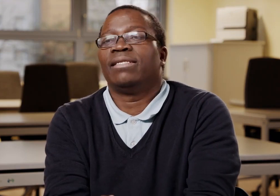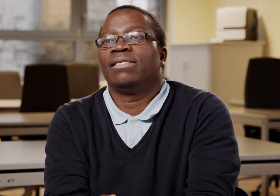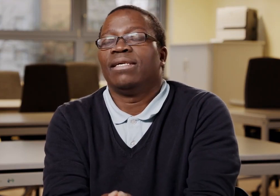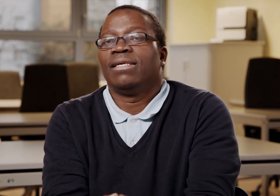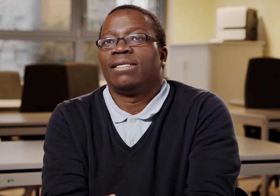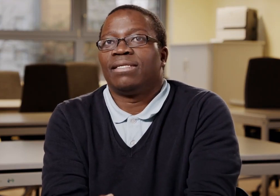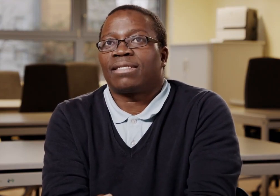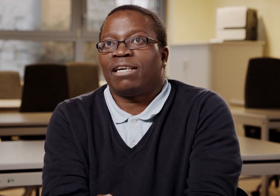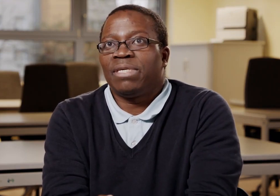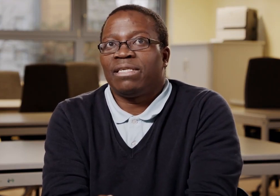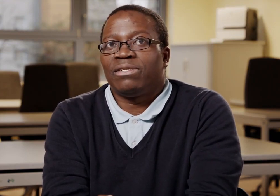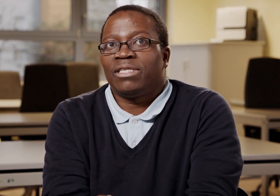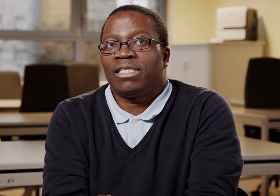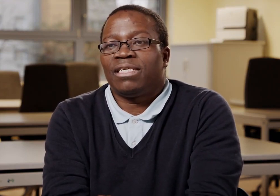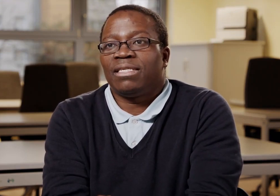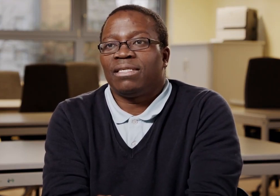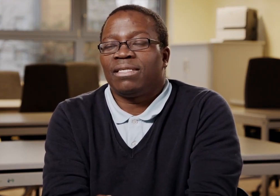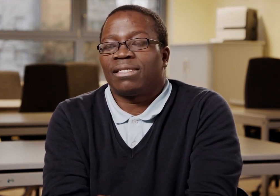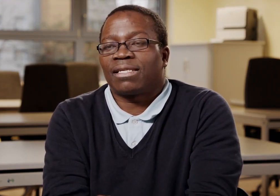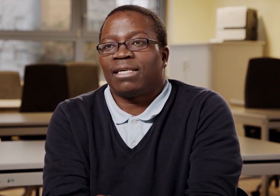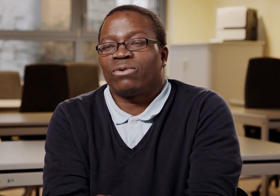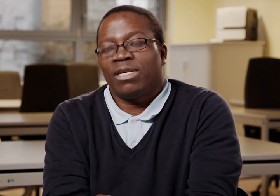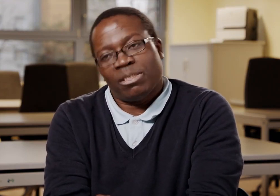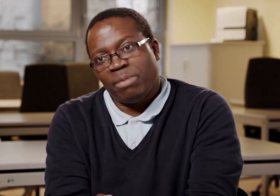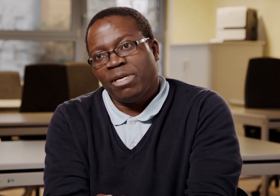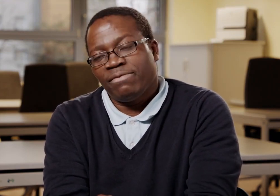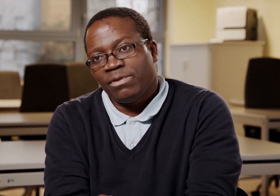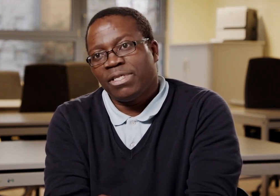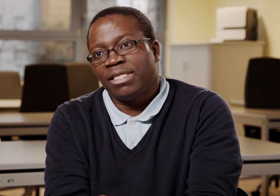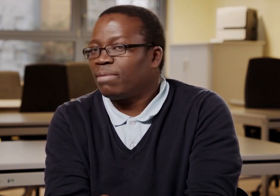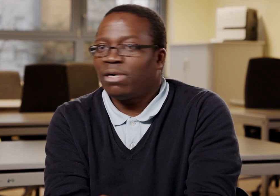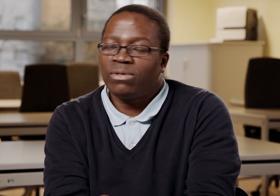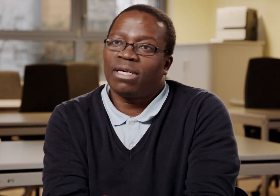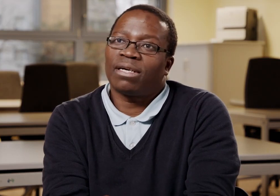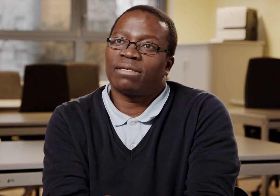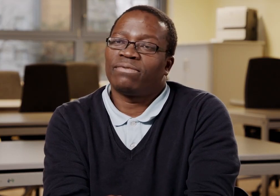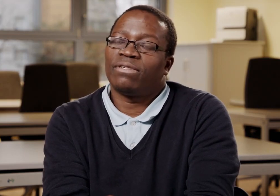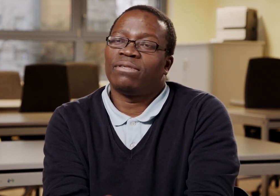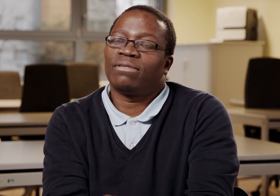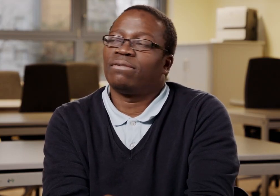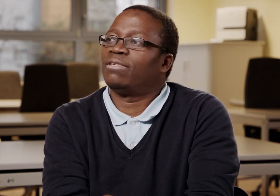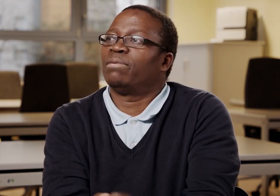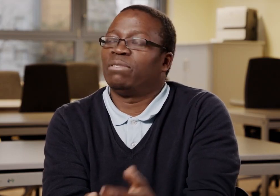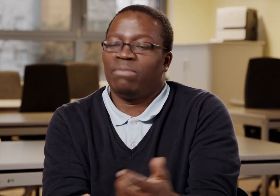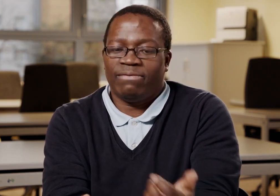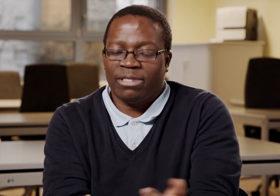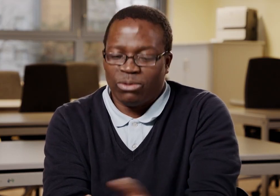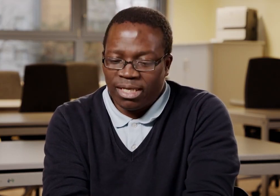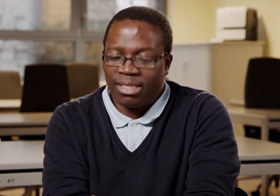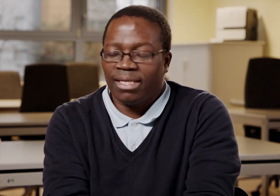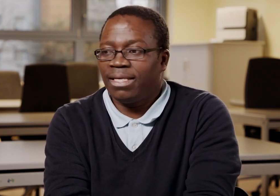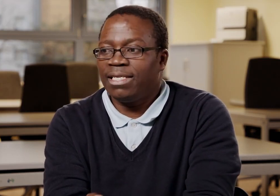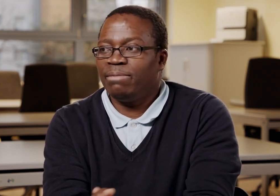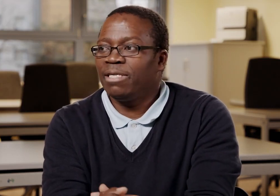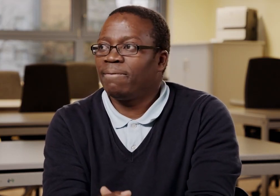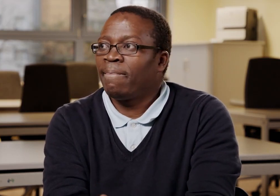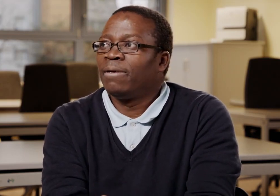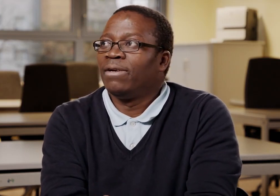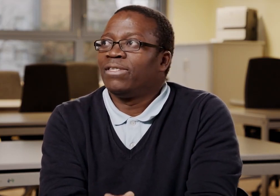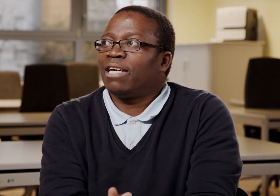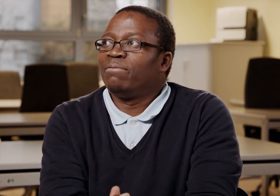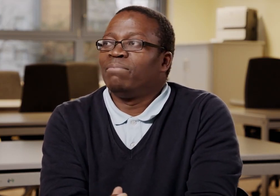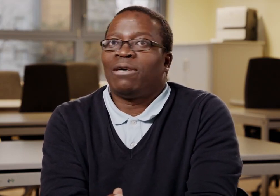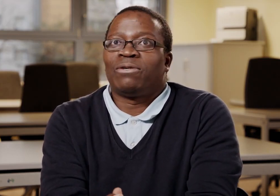ausgeliehen. Es gab Deutsche, die gesagt haben, du kannst bei mir wohnen. Ich habe auch da gewohnt. Die haben mir was zu essen gegeben.